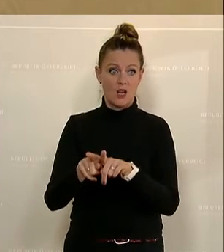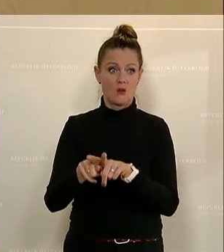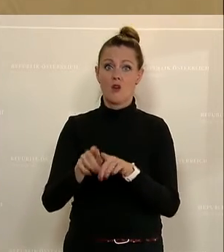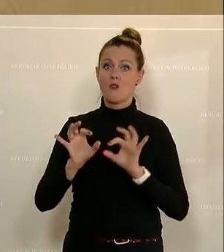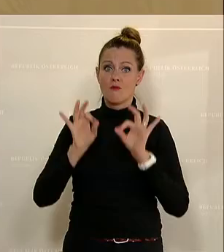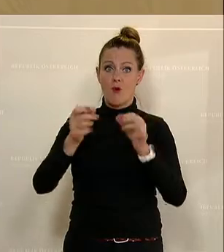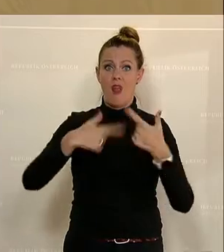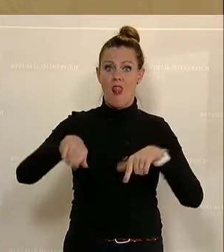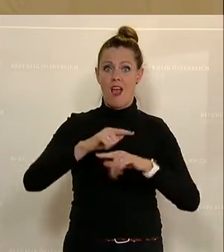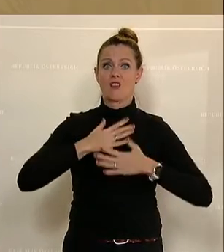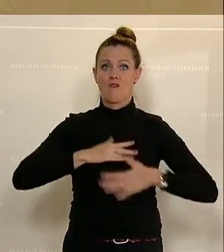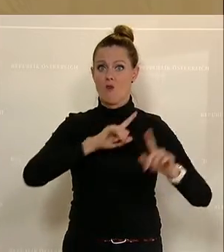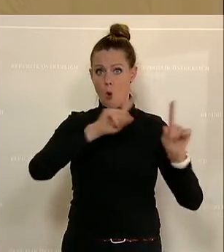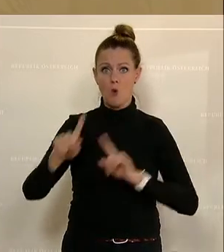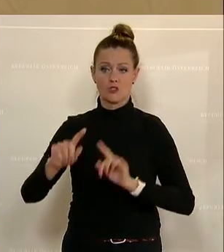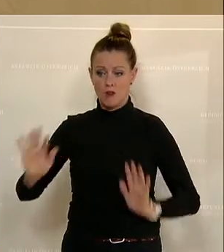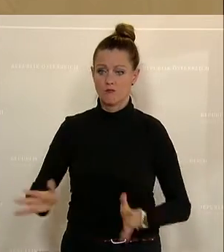Wohlstand dieses Landes beitragen.